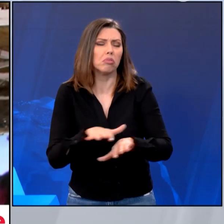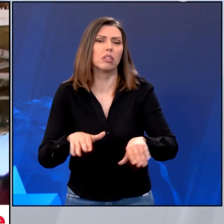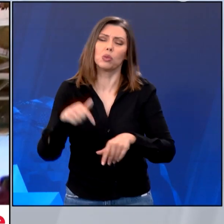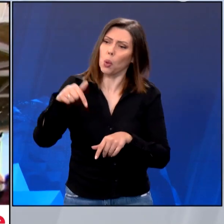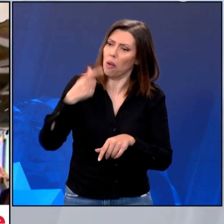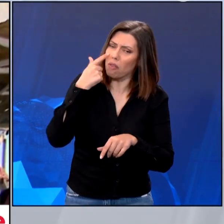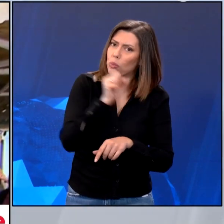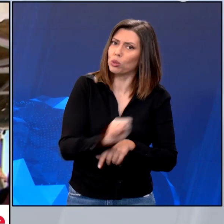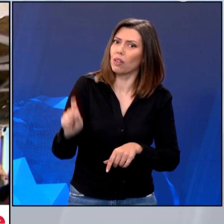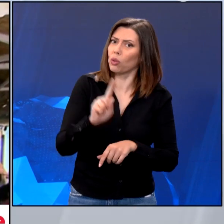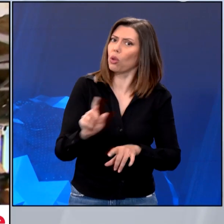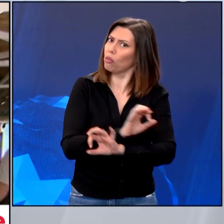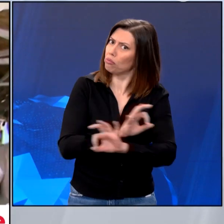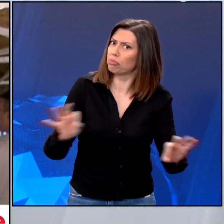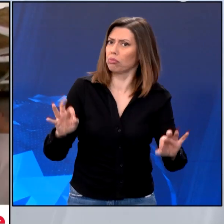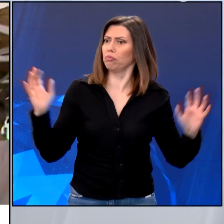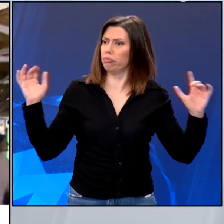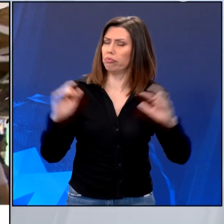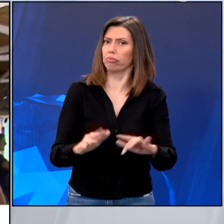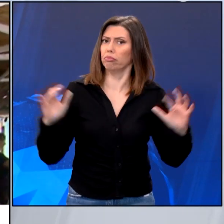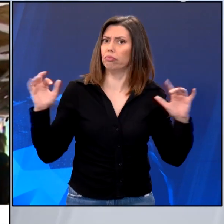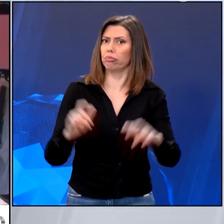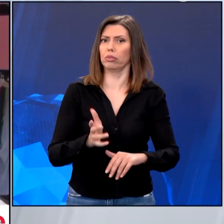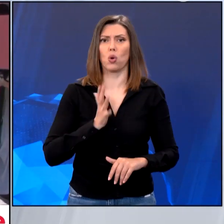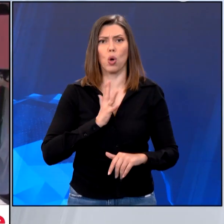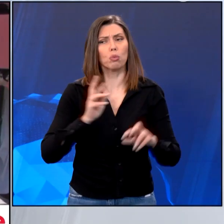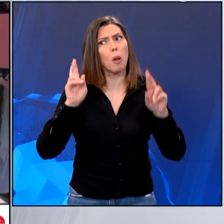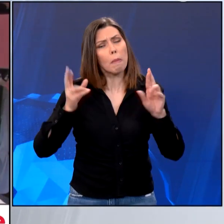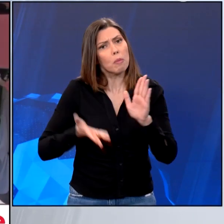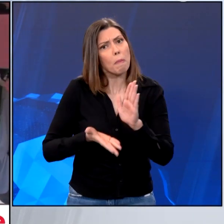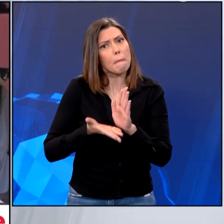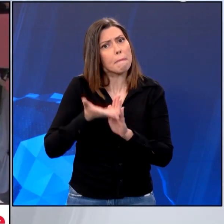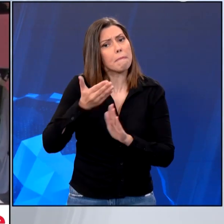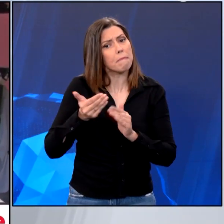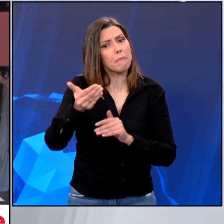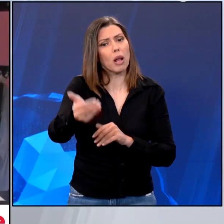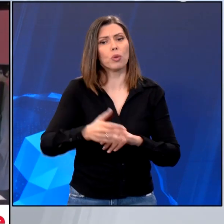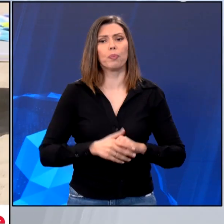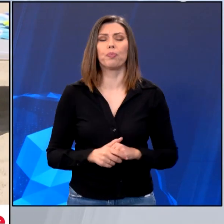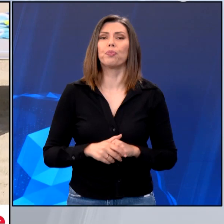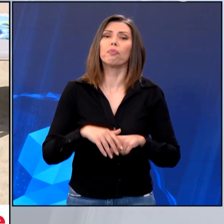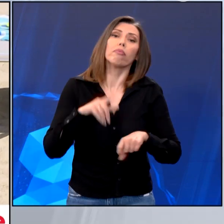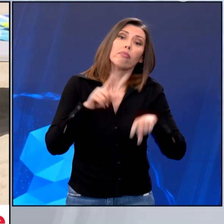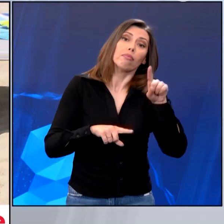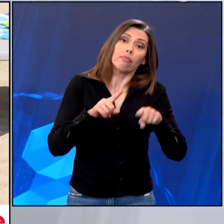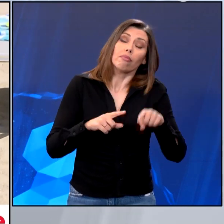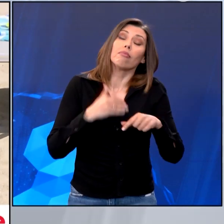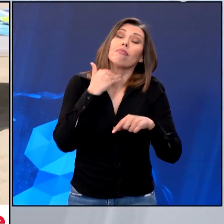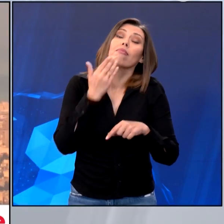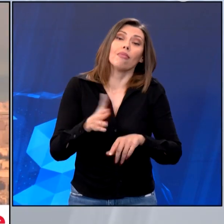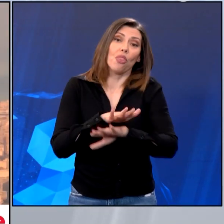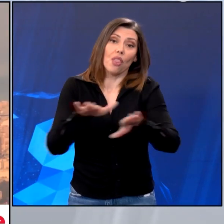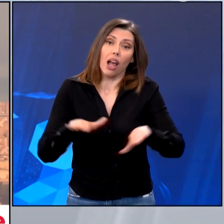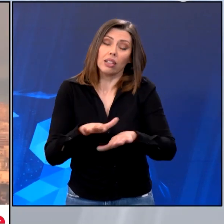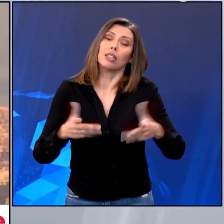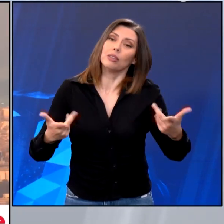τουλάχιστον Σαββατοκύριακο και ευελπιστούμε σε μια άνοδο. Όσοι δεν κατάφεραν να πάνε σε κοντινές παραλίες έμειναν σπίτι και απόλωψαν τη